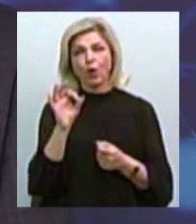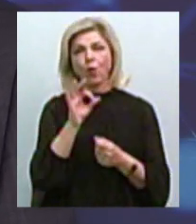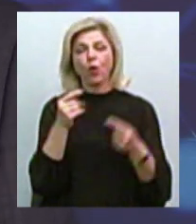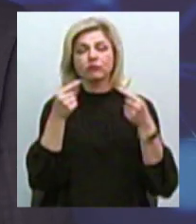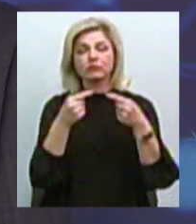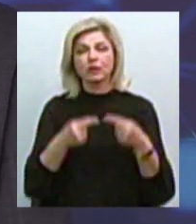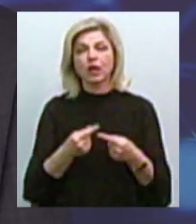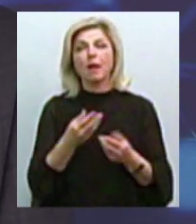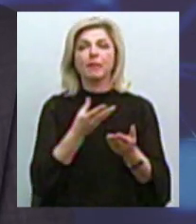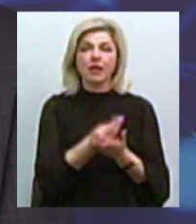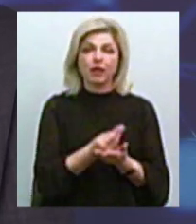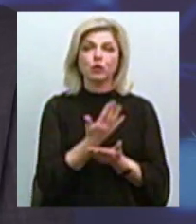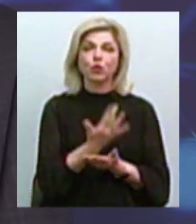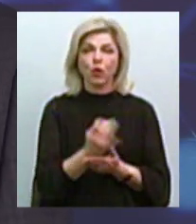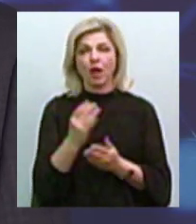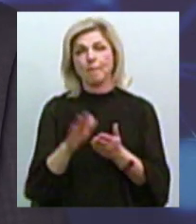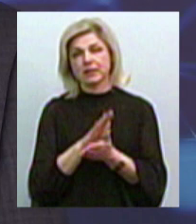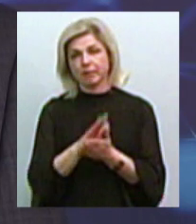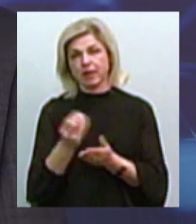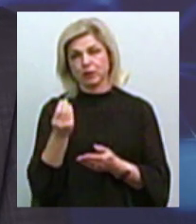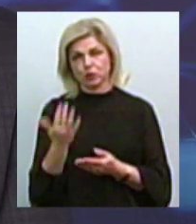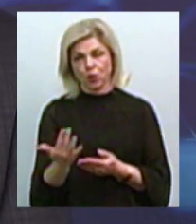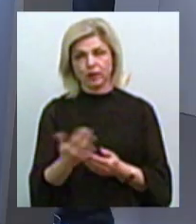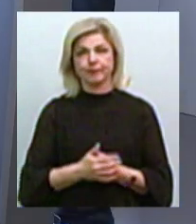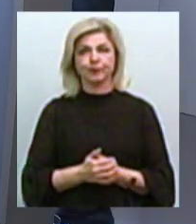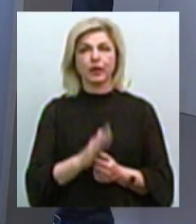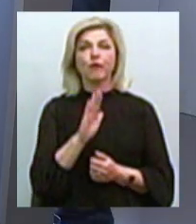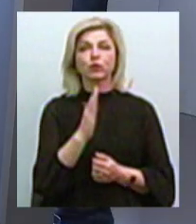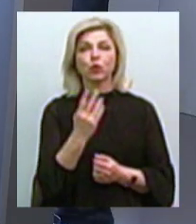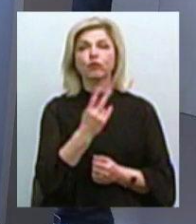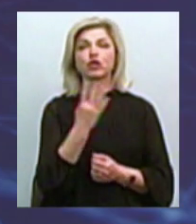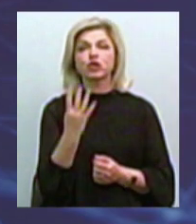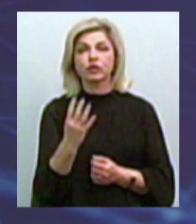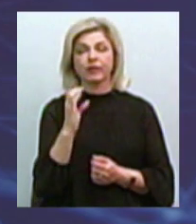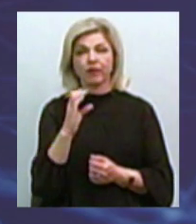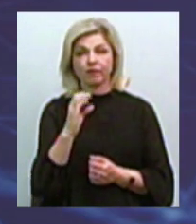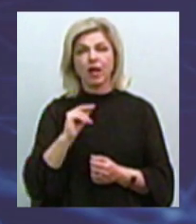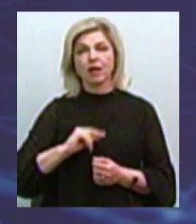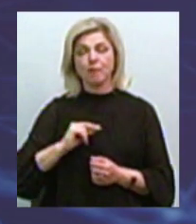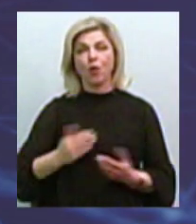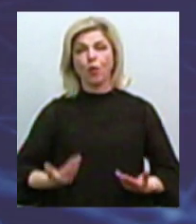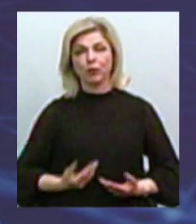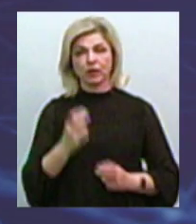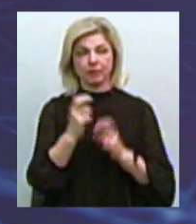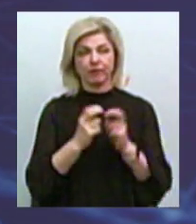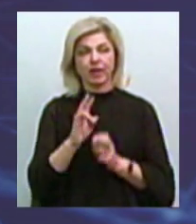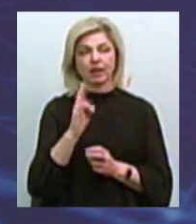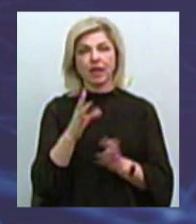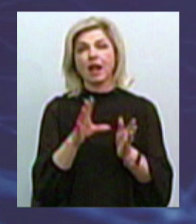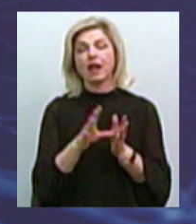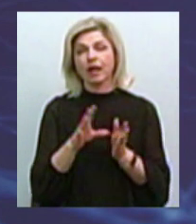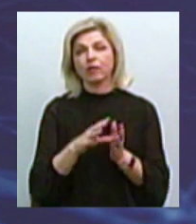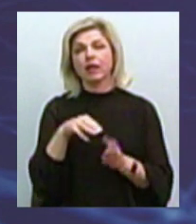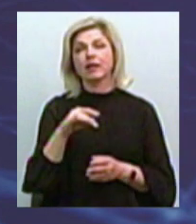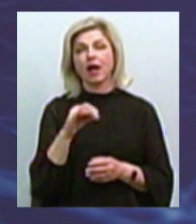соотношення платних від безплатних. У вівторок 24-го вересня працівники комунального підприємства «Миколаїв Електротранс»